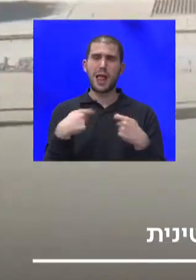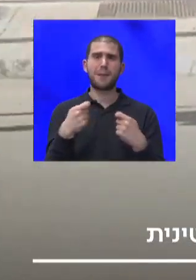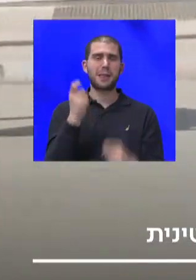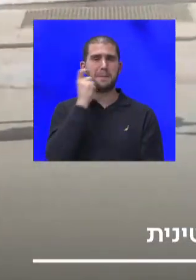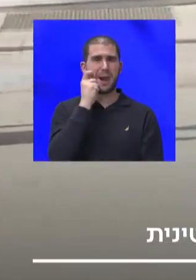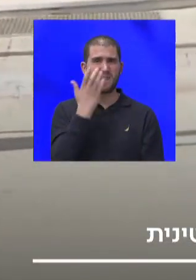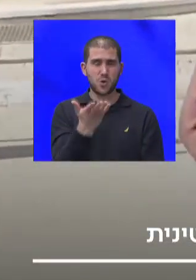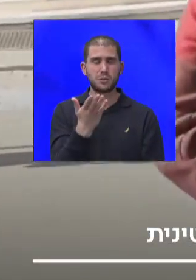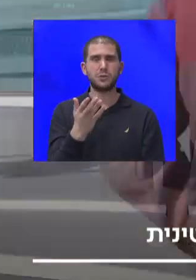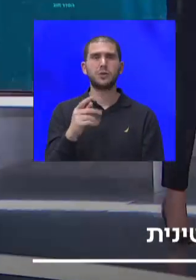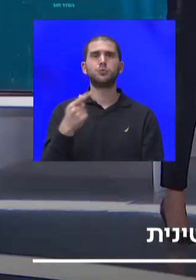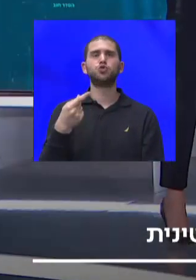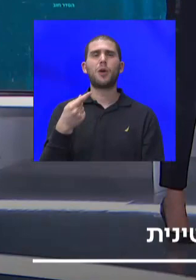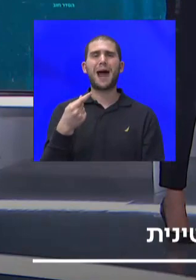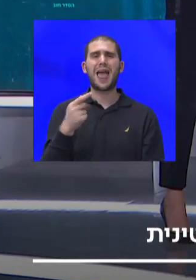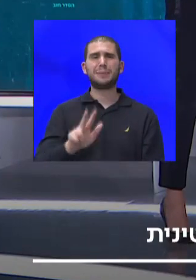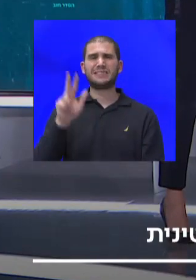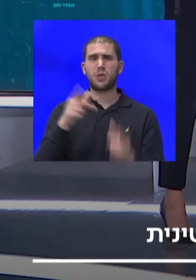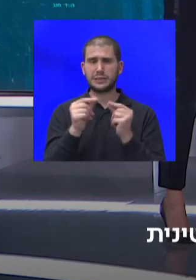הרצוע. ככה זה נראה השבוע, הנה.